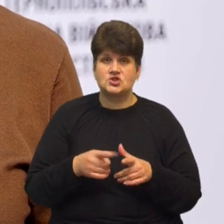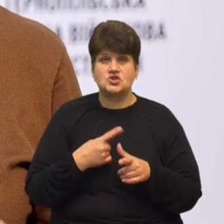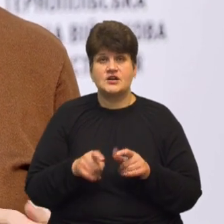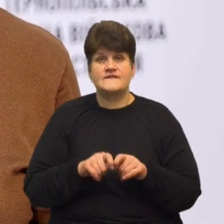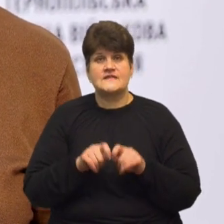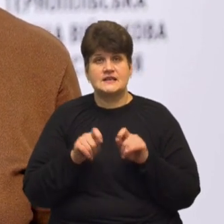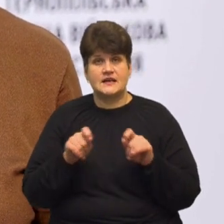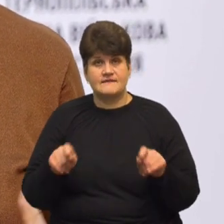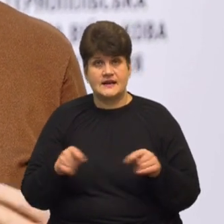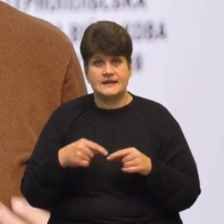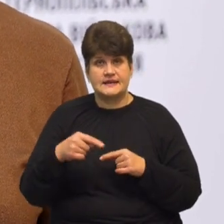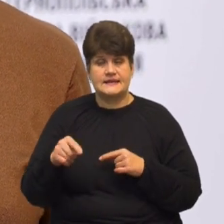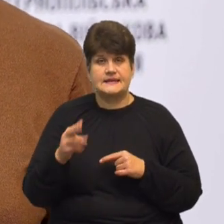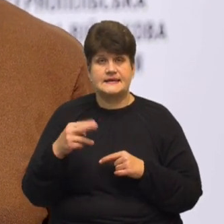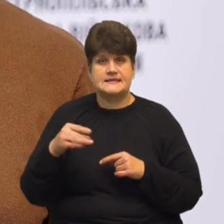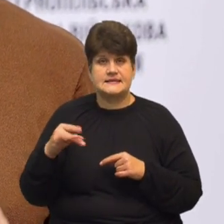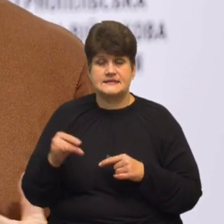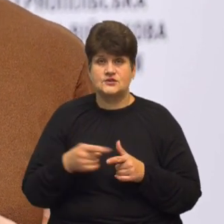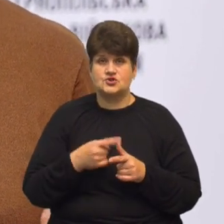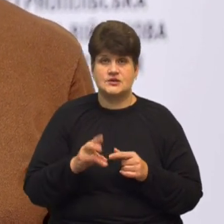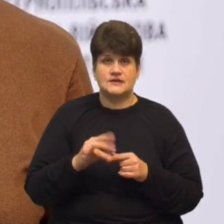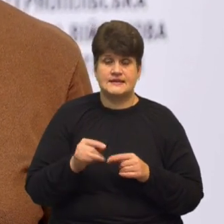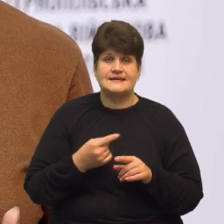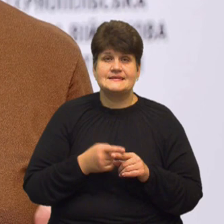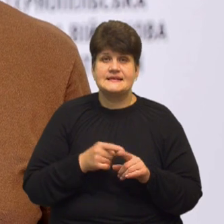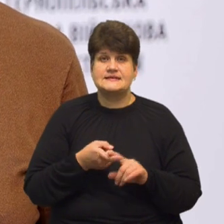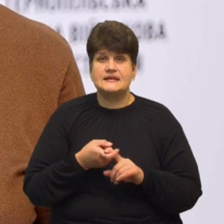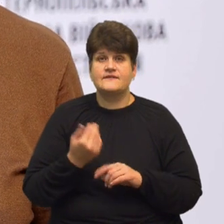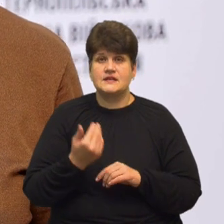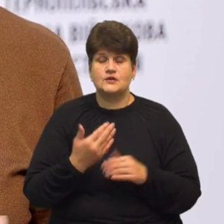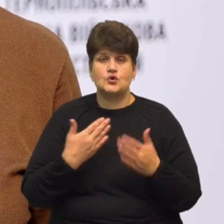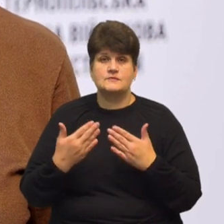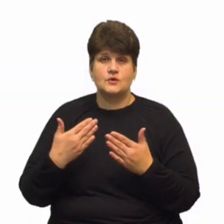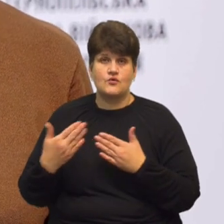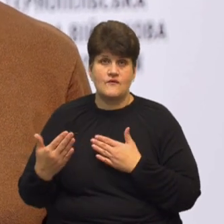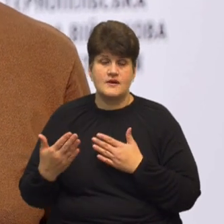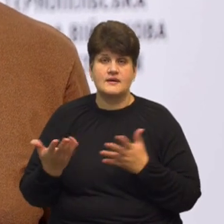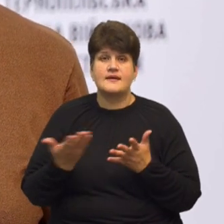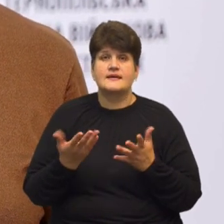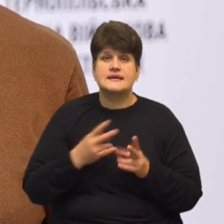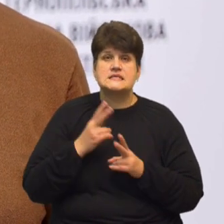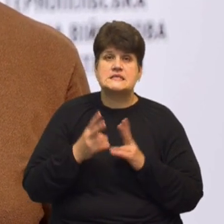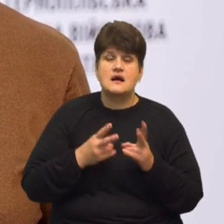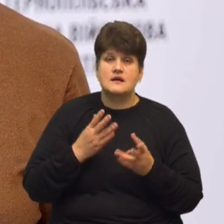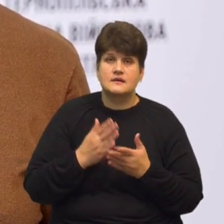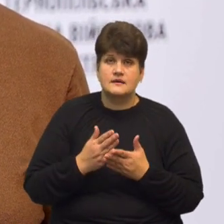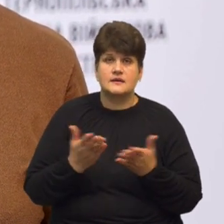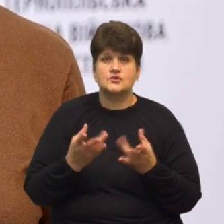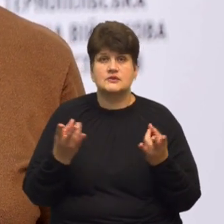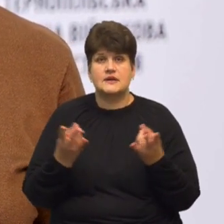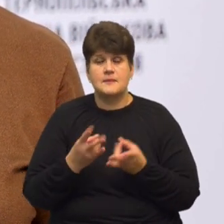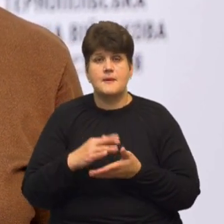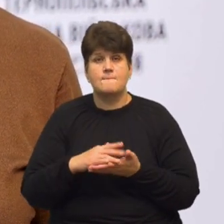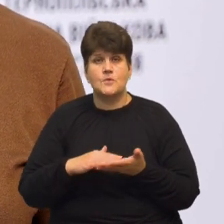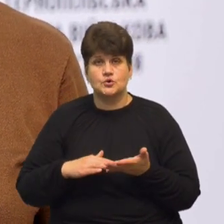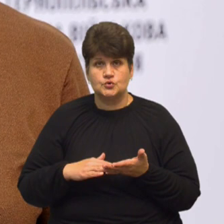дистанційно, чи не відкриває. Це залежить від того, від їхнього спілкування, які скарги. Якщо треба продовжити, то